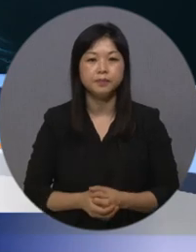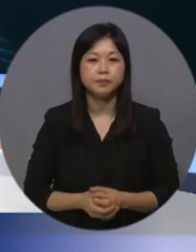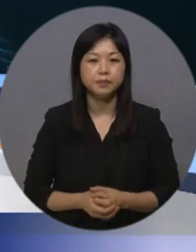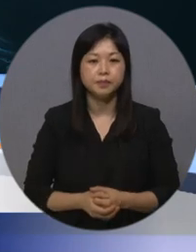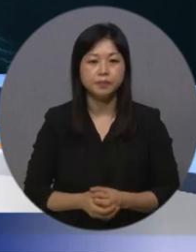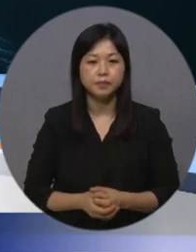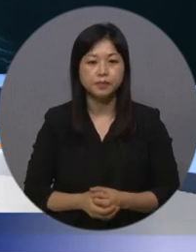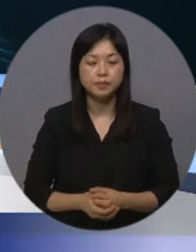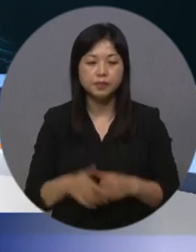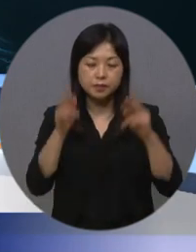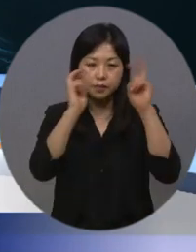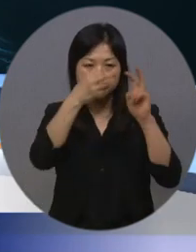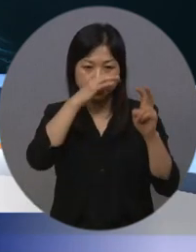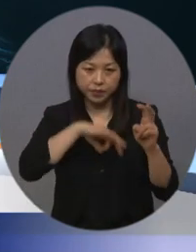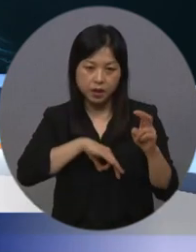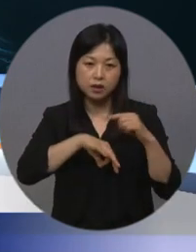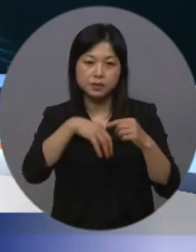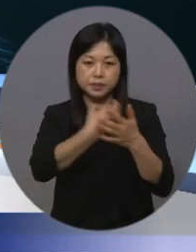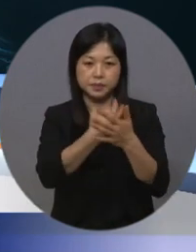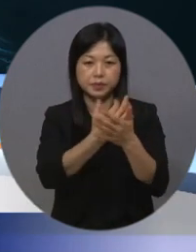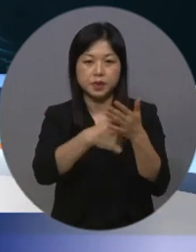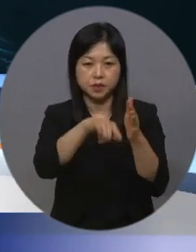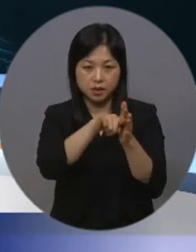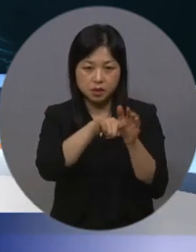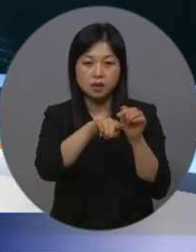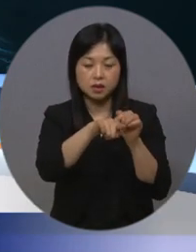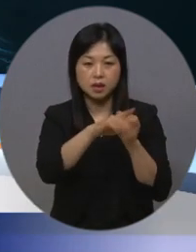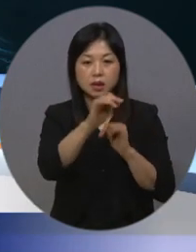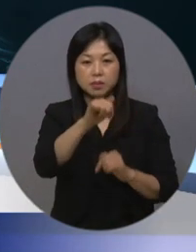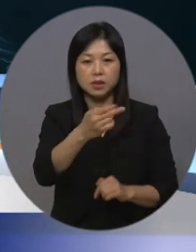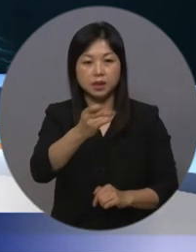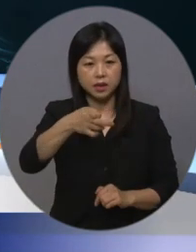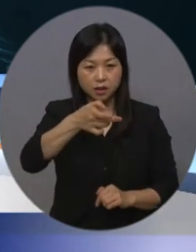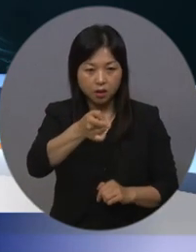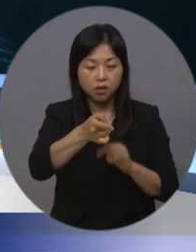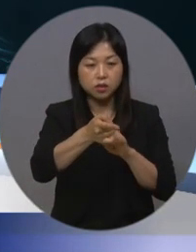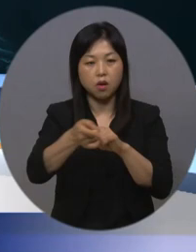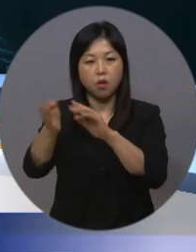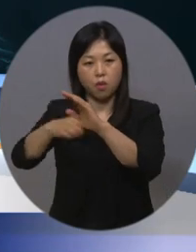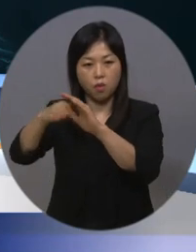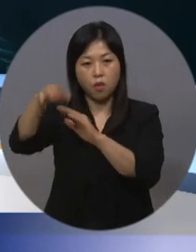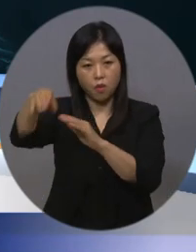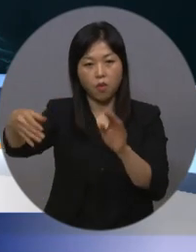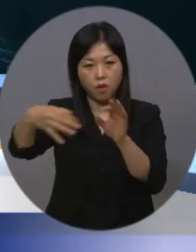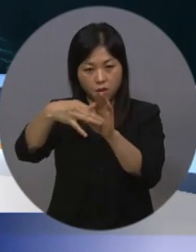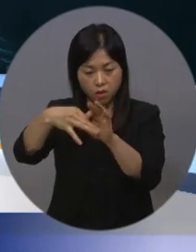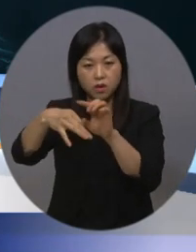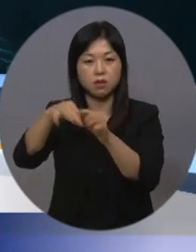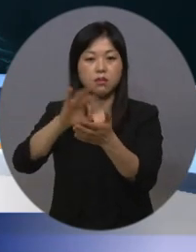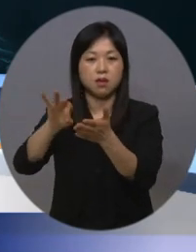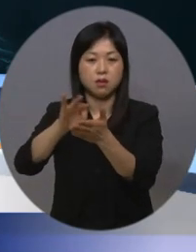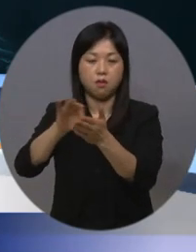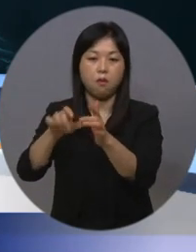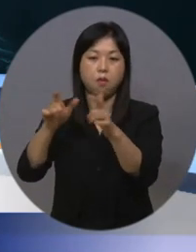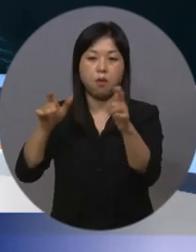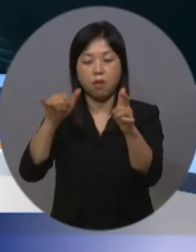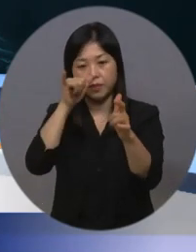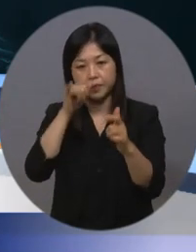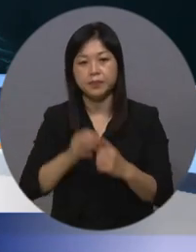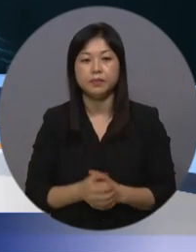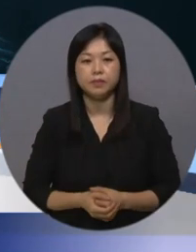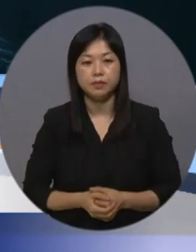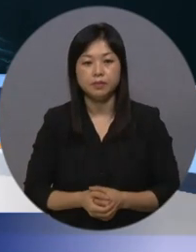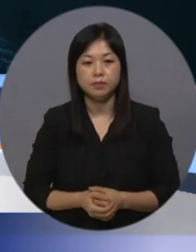기업의 이윤축구 활동에 주로 활용되던 빅데이터는 공공 영역에서도 빠르고 다양하게 확대되고 있습니다.